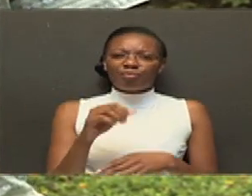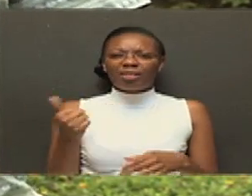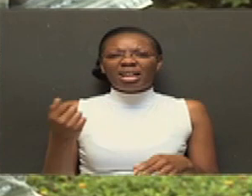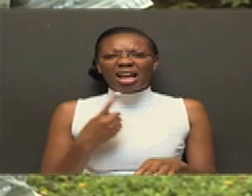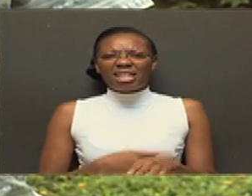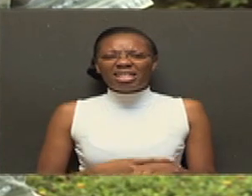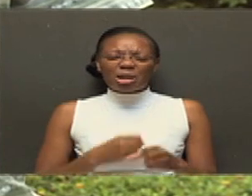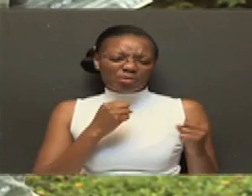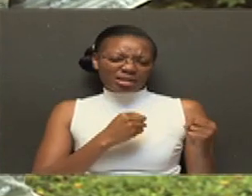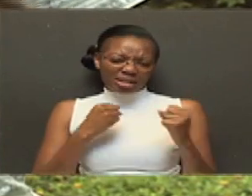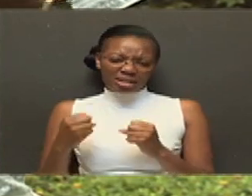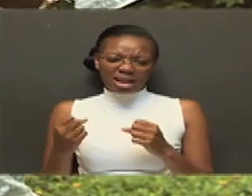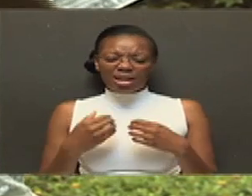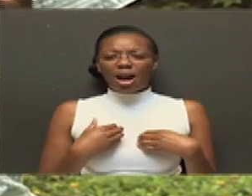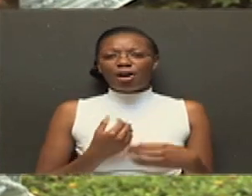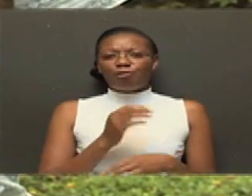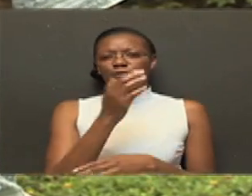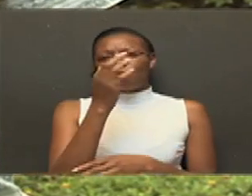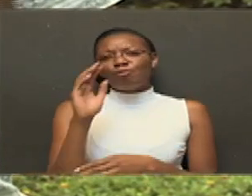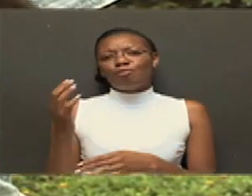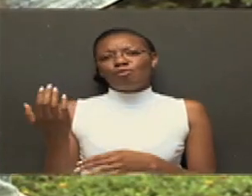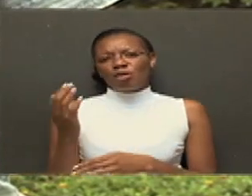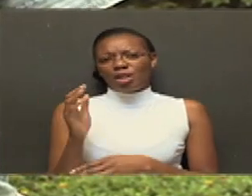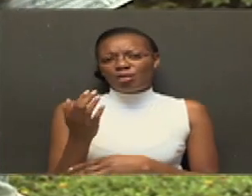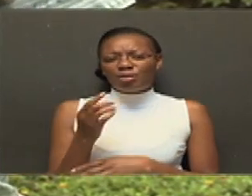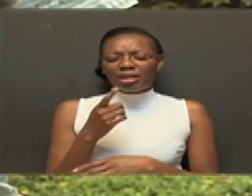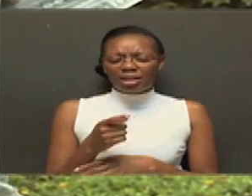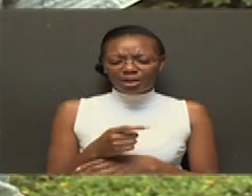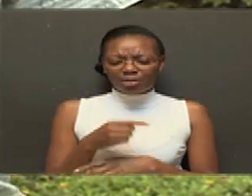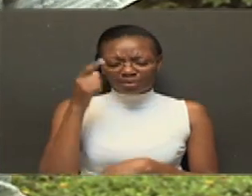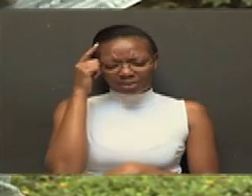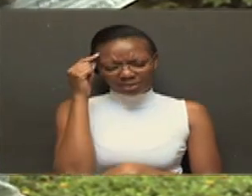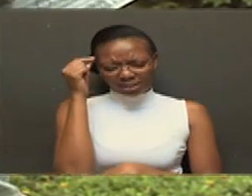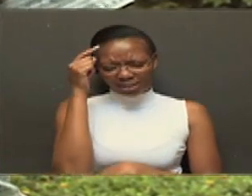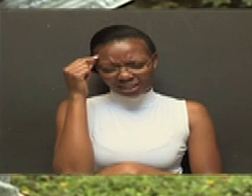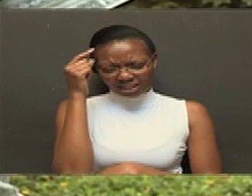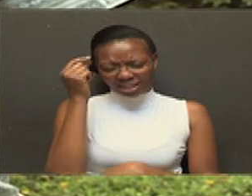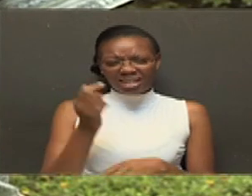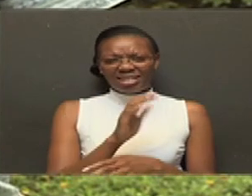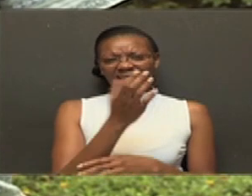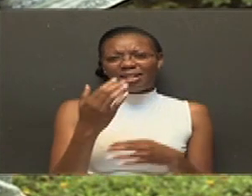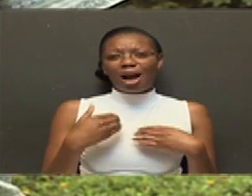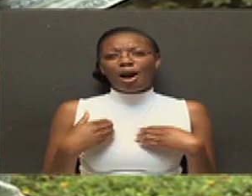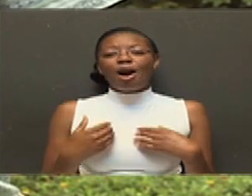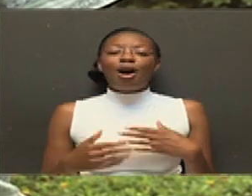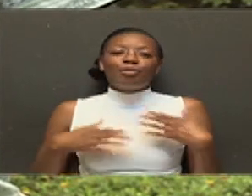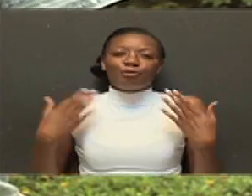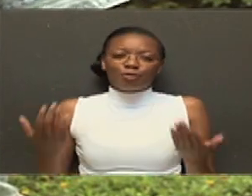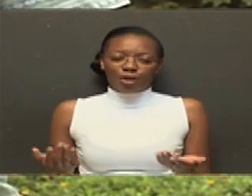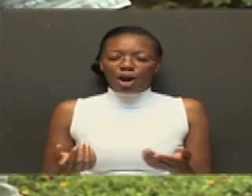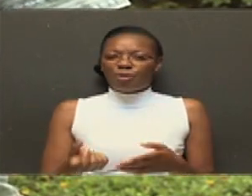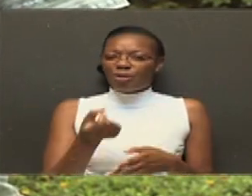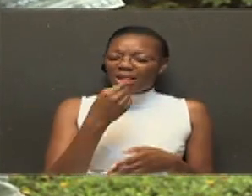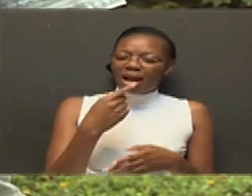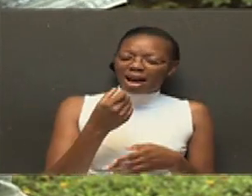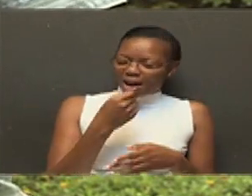wanadra sana kupatikana. Na kwa hivo, witaji watafiti kuchemisha bongo ili kujua lakofanya. Sida watu. Miti mungine